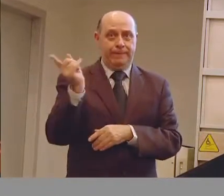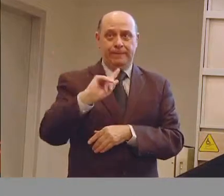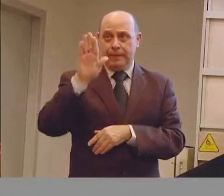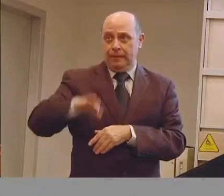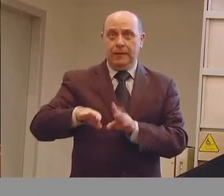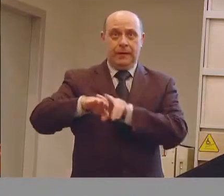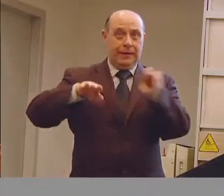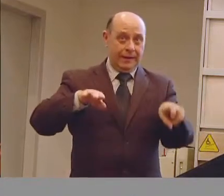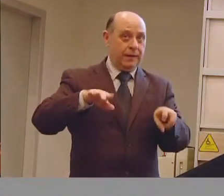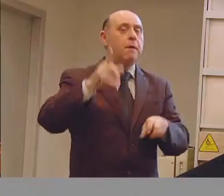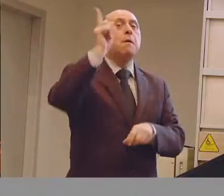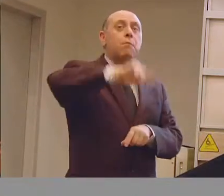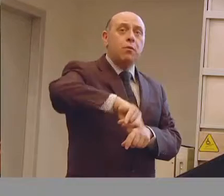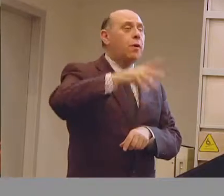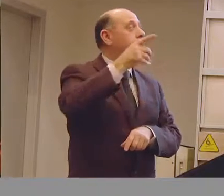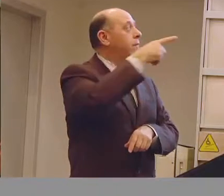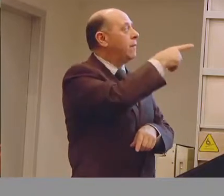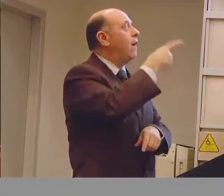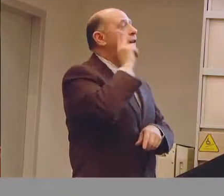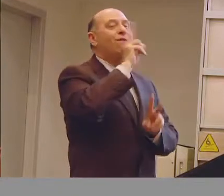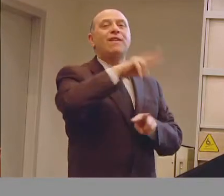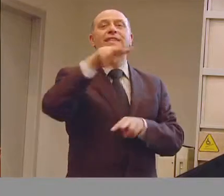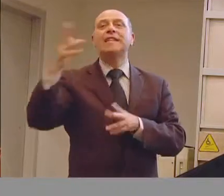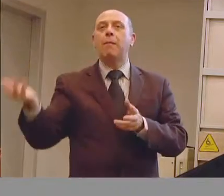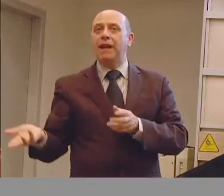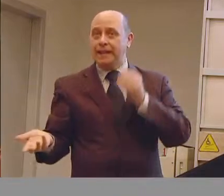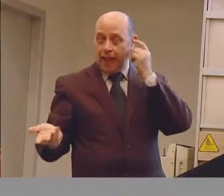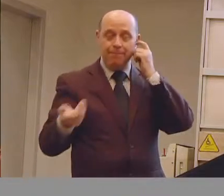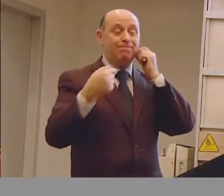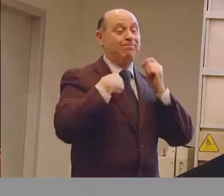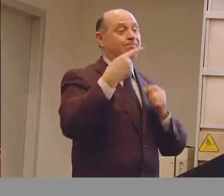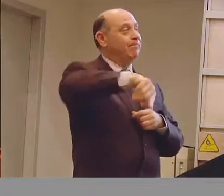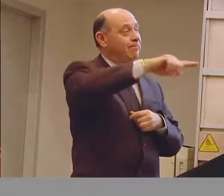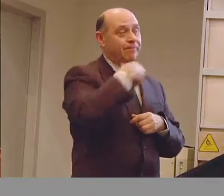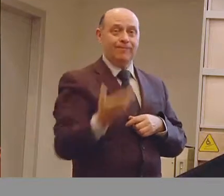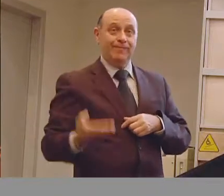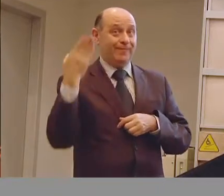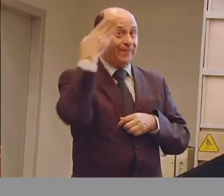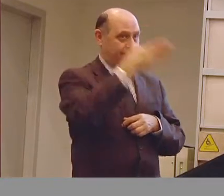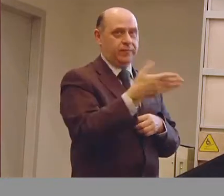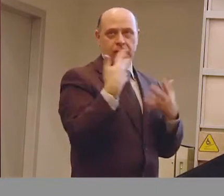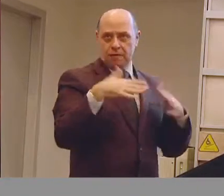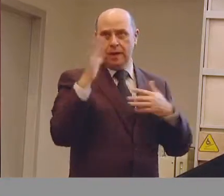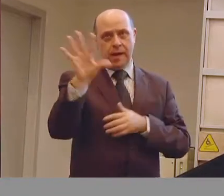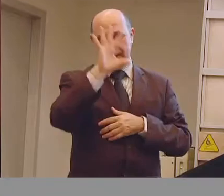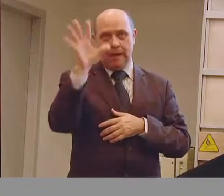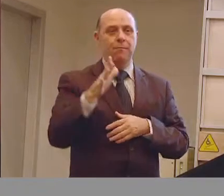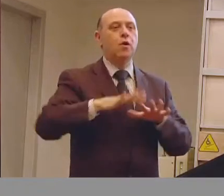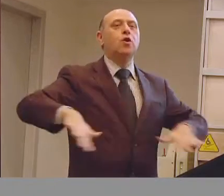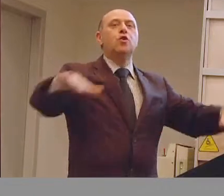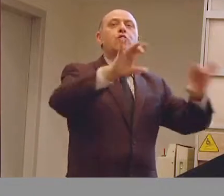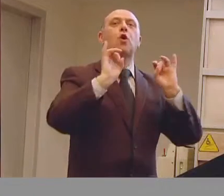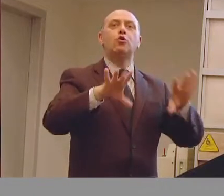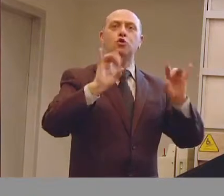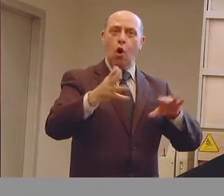concetto che è quello della visitabilità, gli interventi che noi spesso facciamo contemplano anche, pensiamo per esempio ad un ambiente soggiorno,